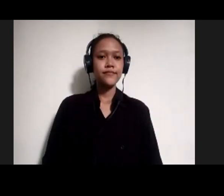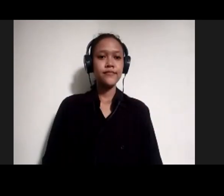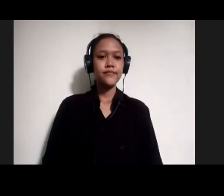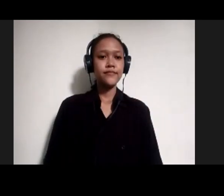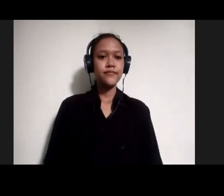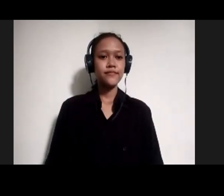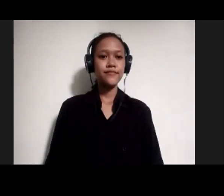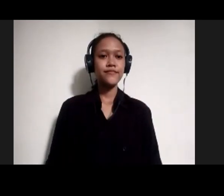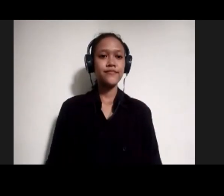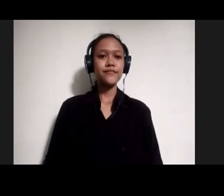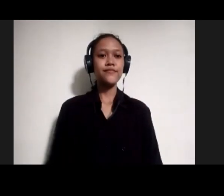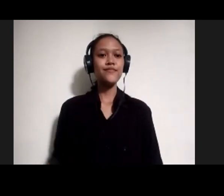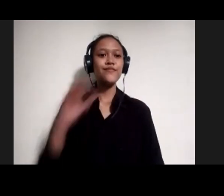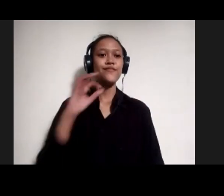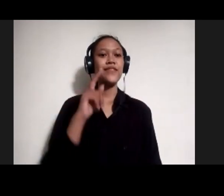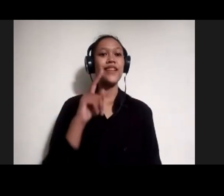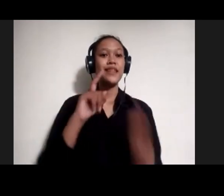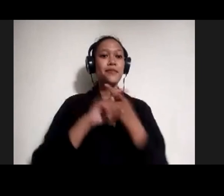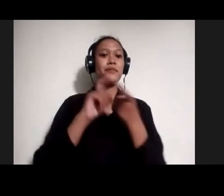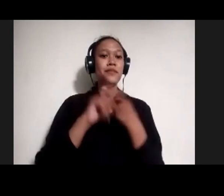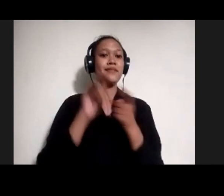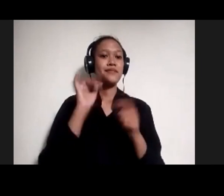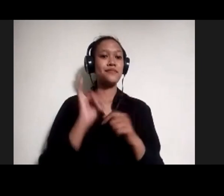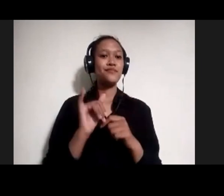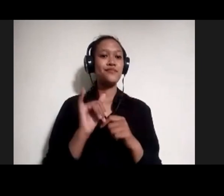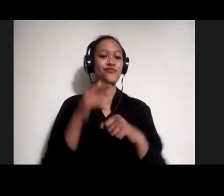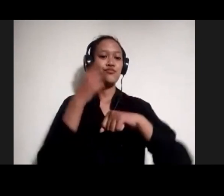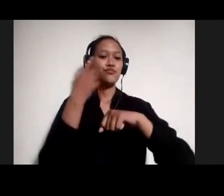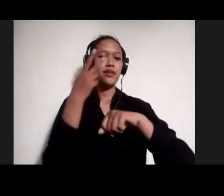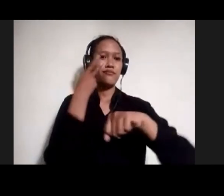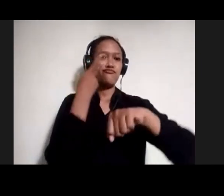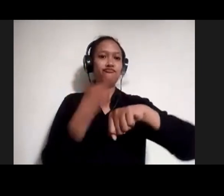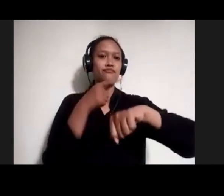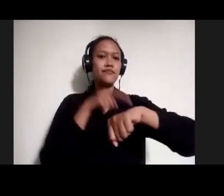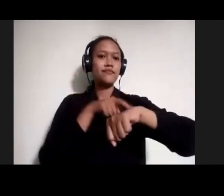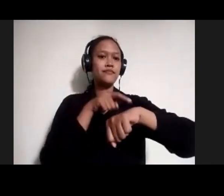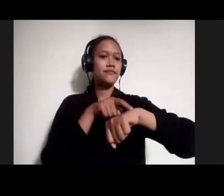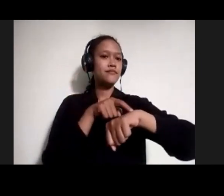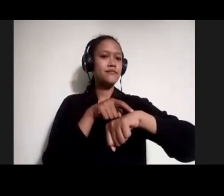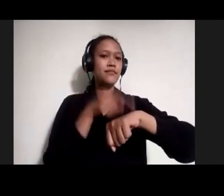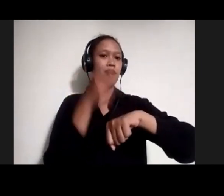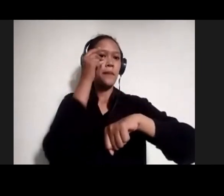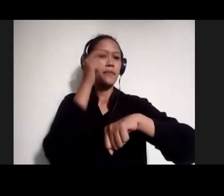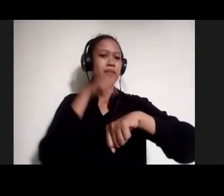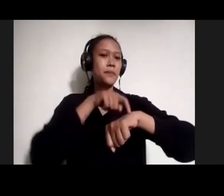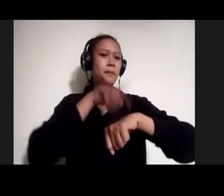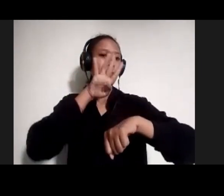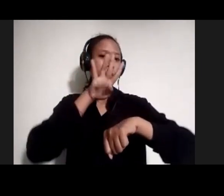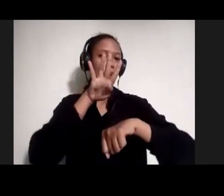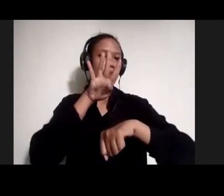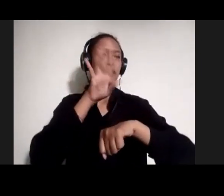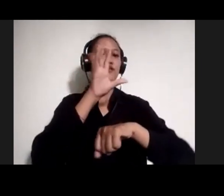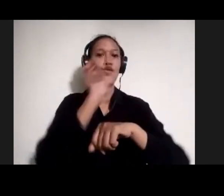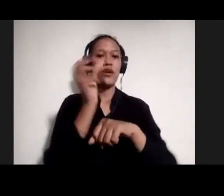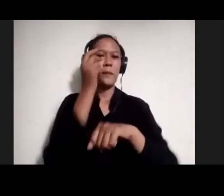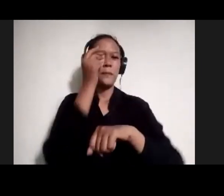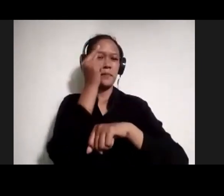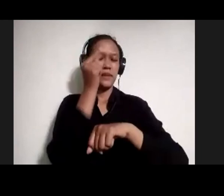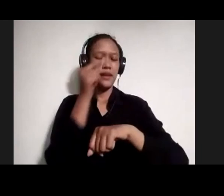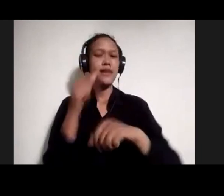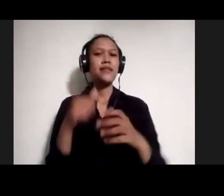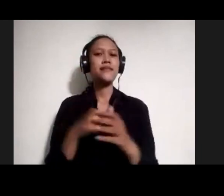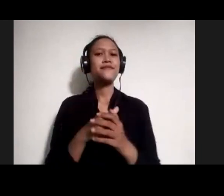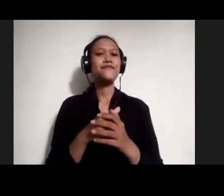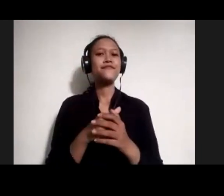Ya, oke, baik teman-teman. Ini sudah menunjukkan pukul hampir jam pas sore gitu ya. Kayaknya